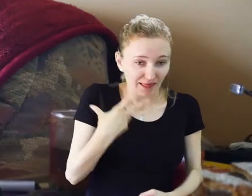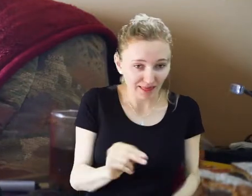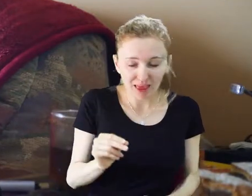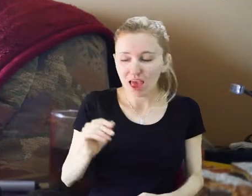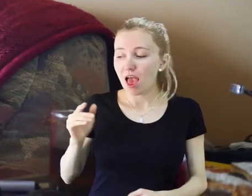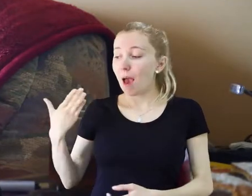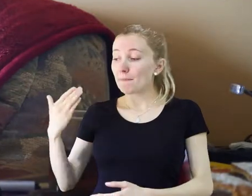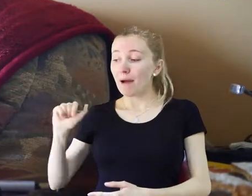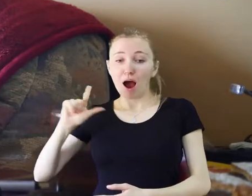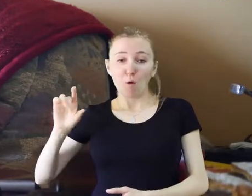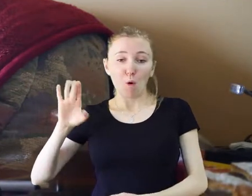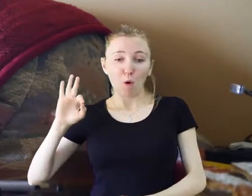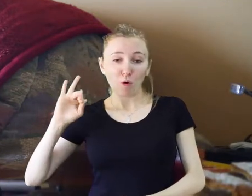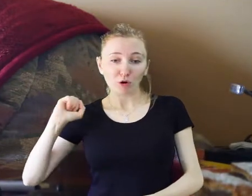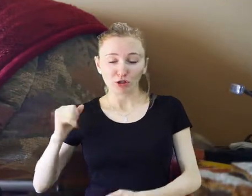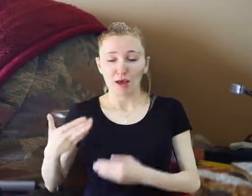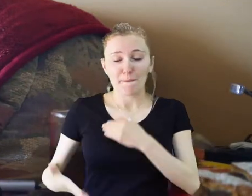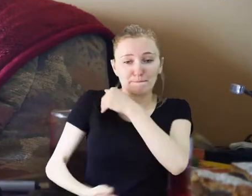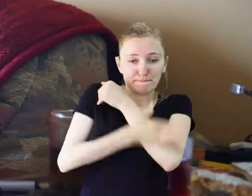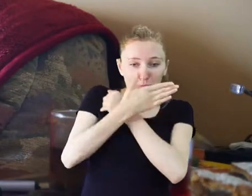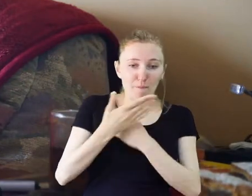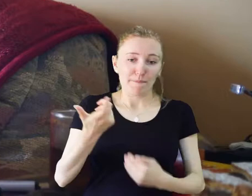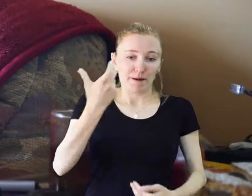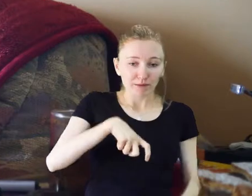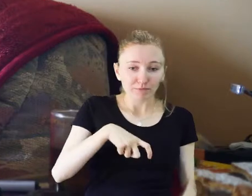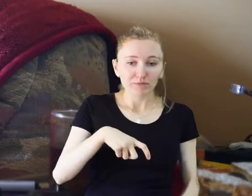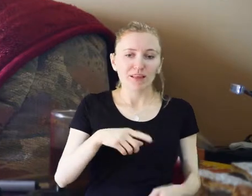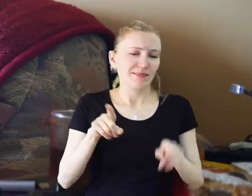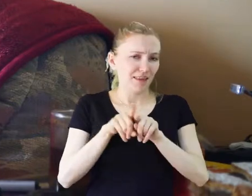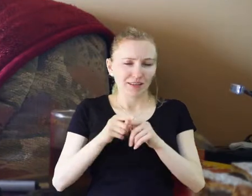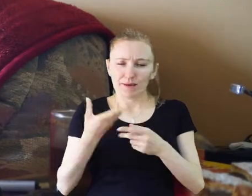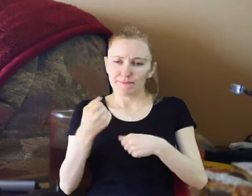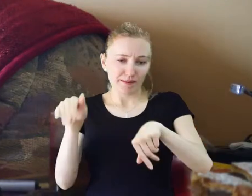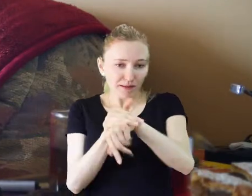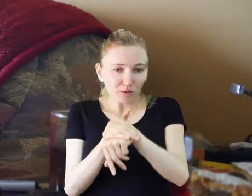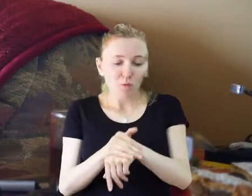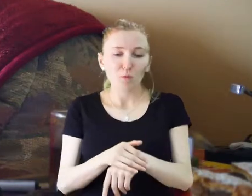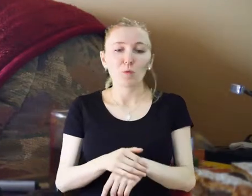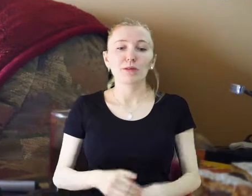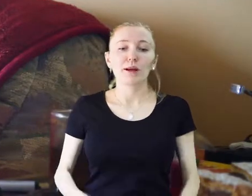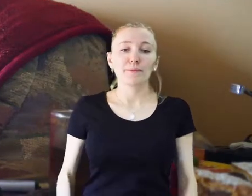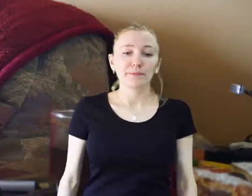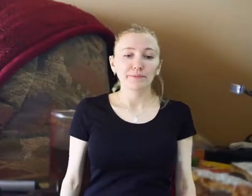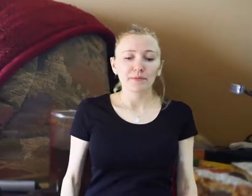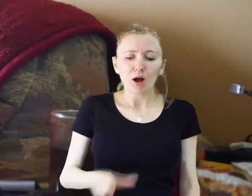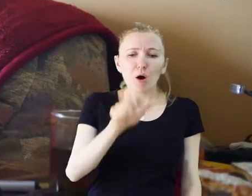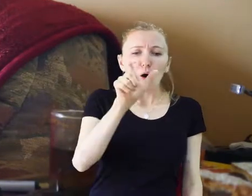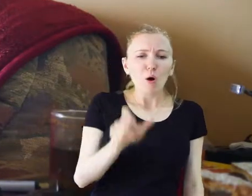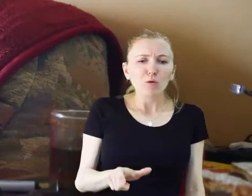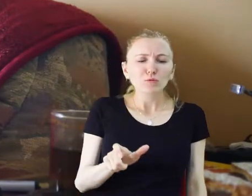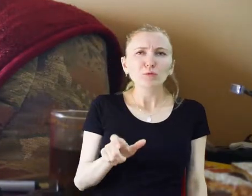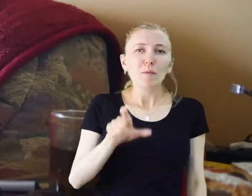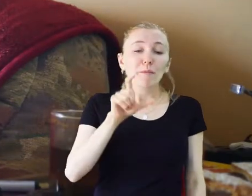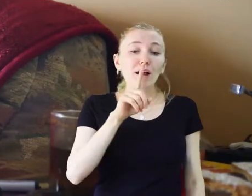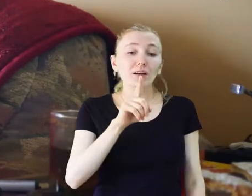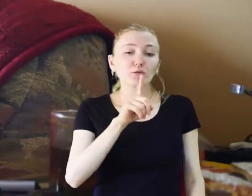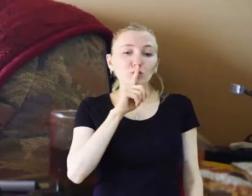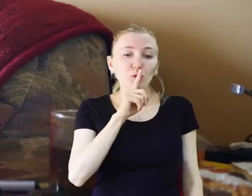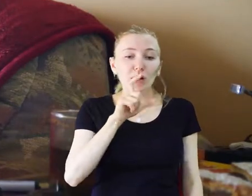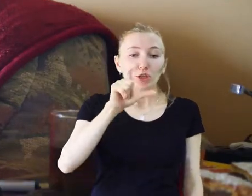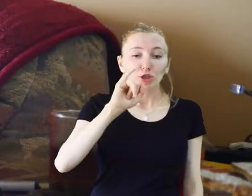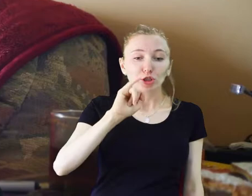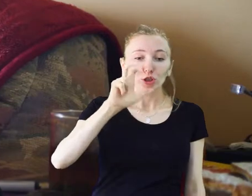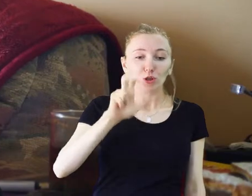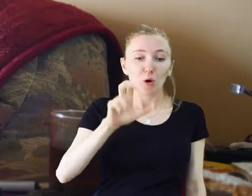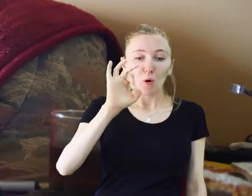będą wyznaczane, zapraszane organizacje, które one chcą. wtedy myśmy, ja